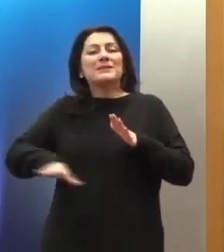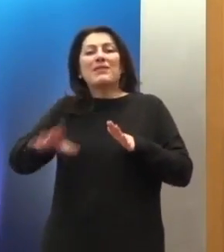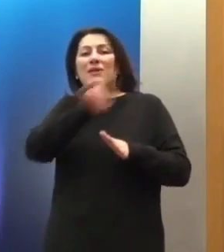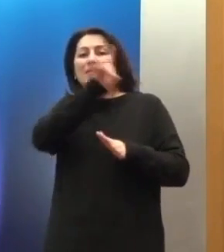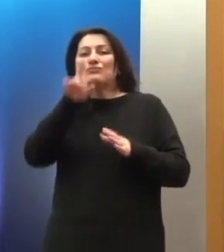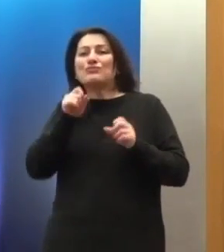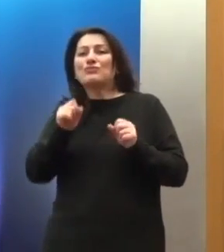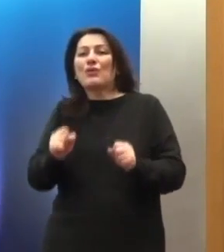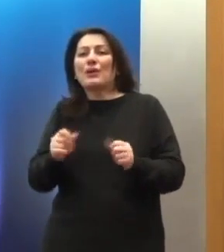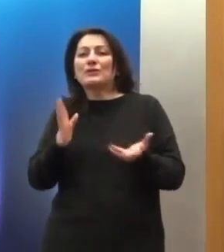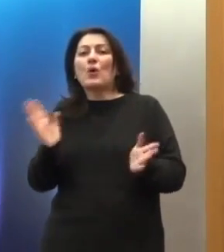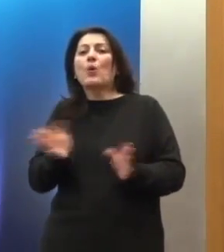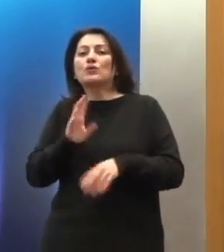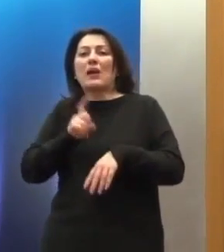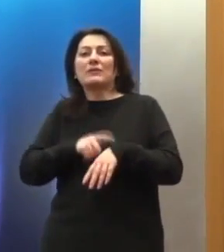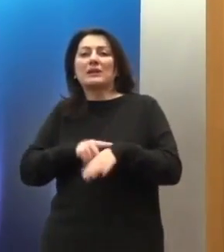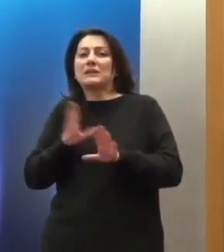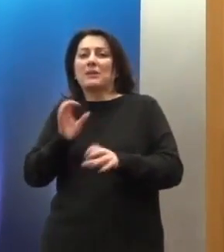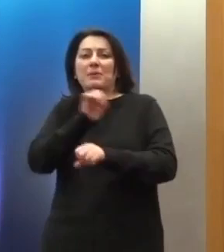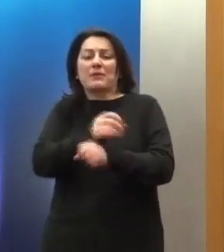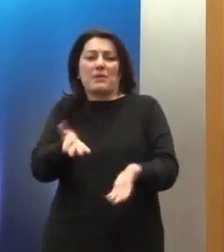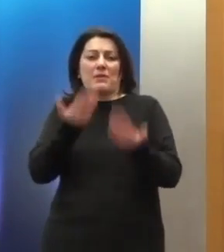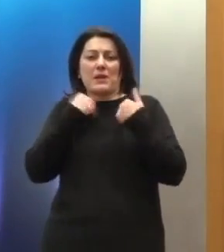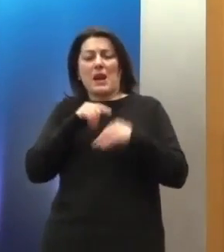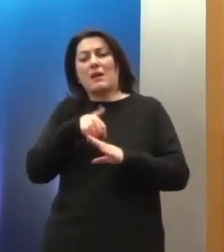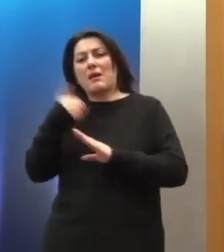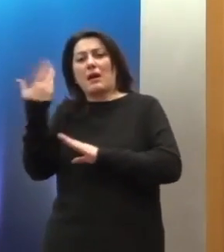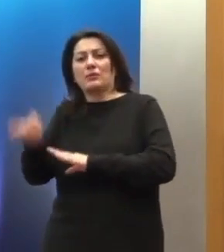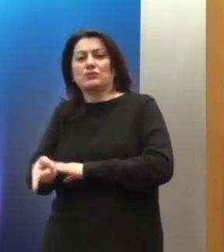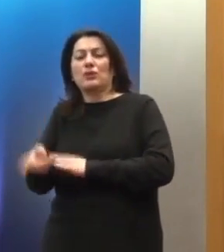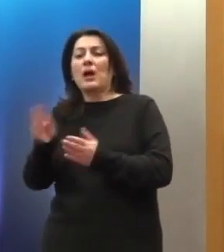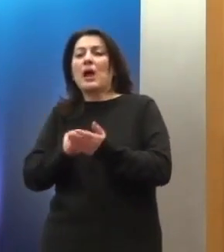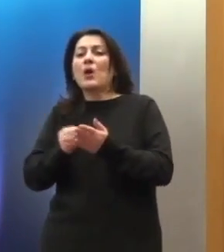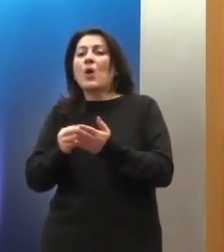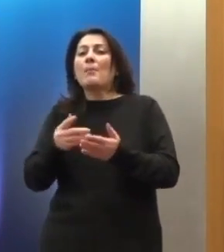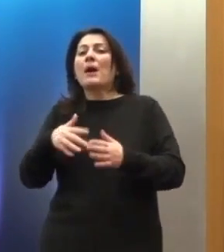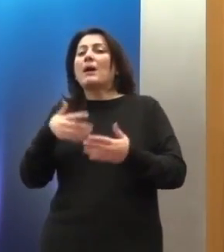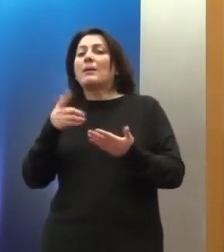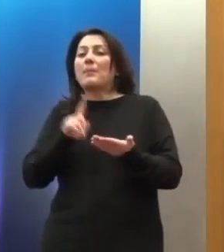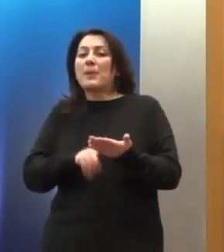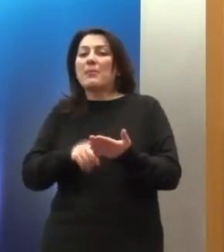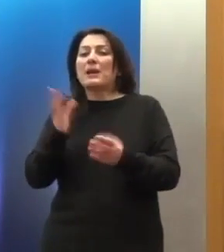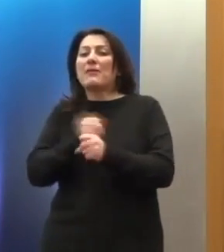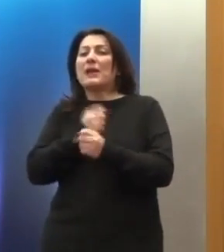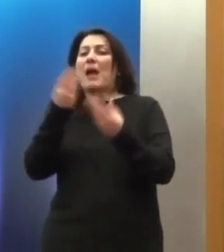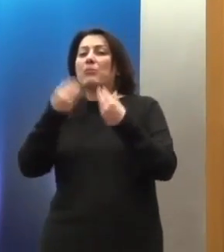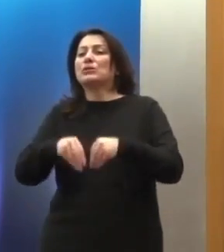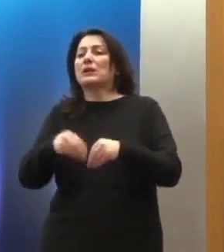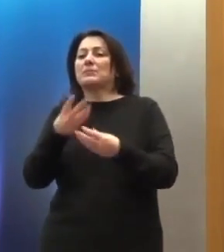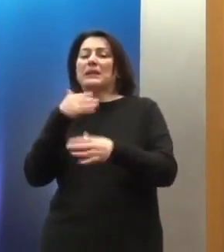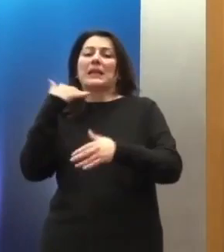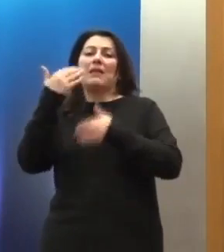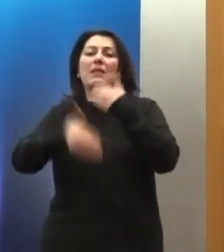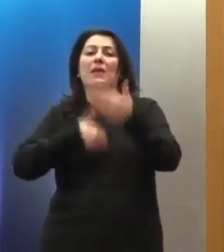κρατούνται, το ζήτημα της αναποτελεσματικής διαδικασίας ασύλου, και μερικά θέματα